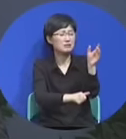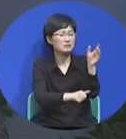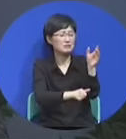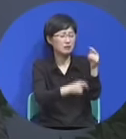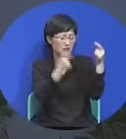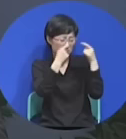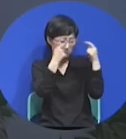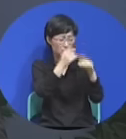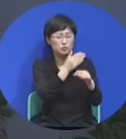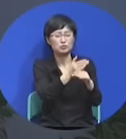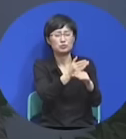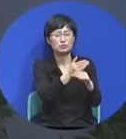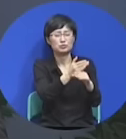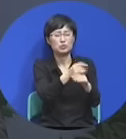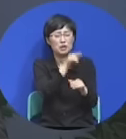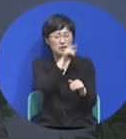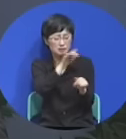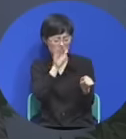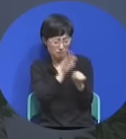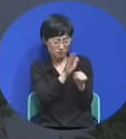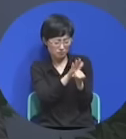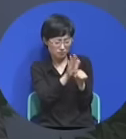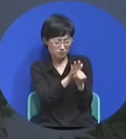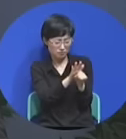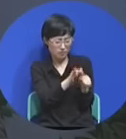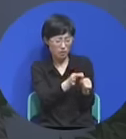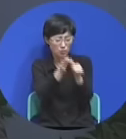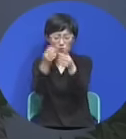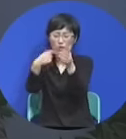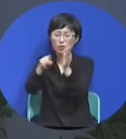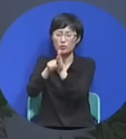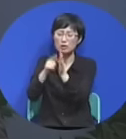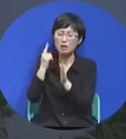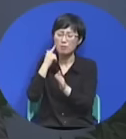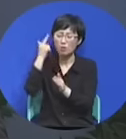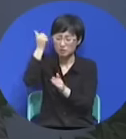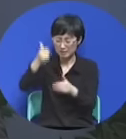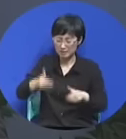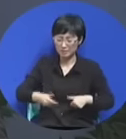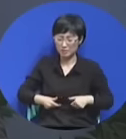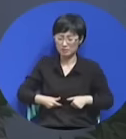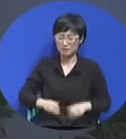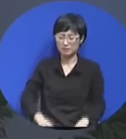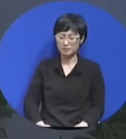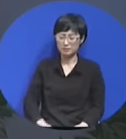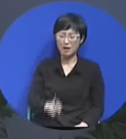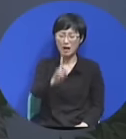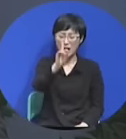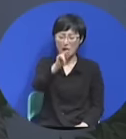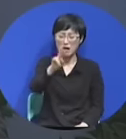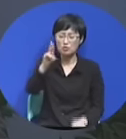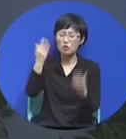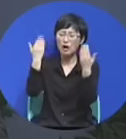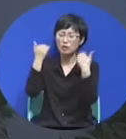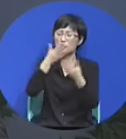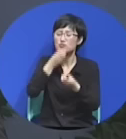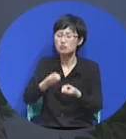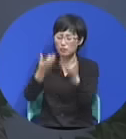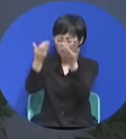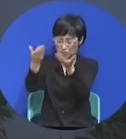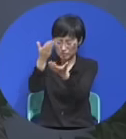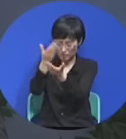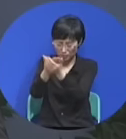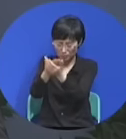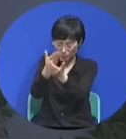그들을 살릴 교역자가 필요합니다 알류를 축복해 주시옵소서